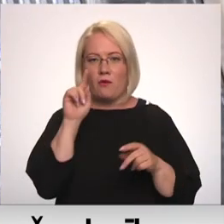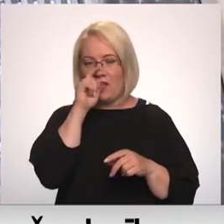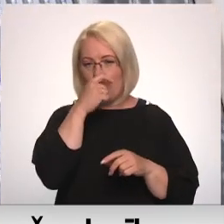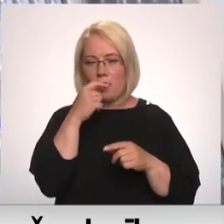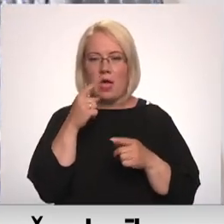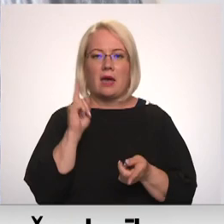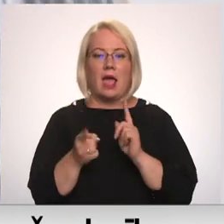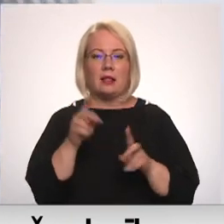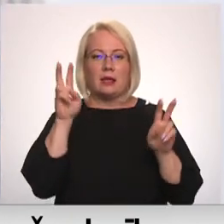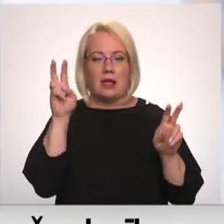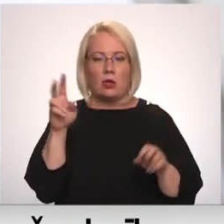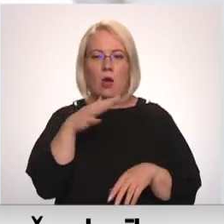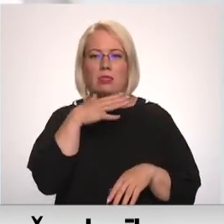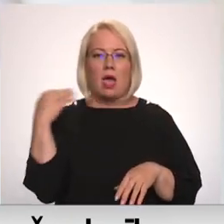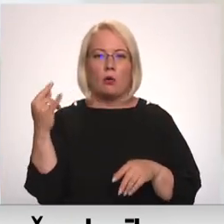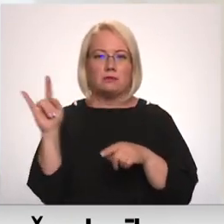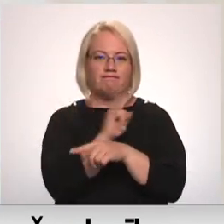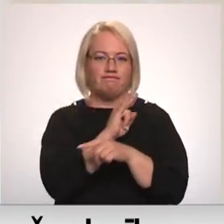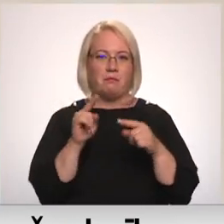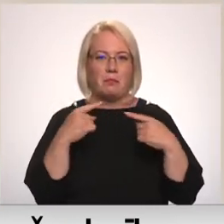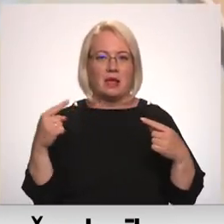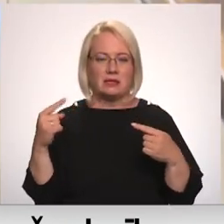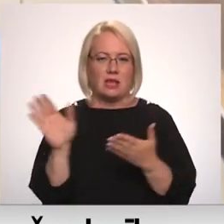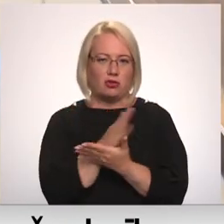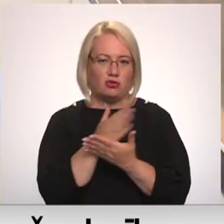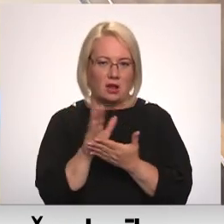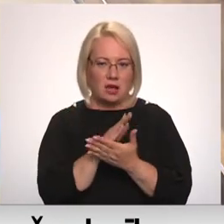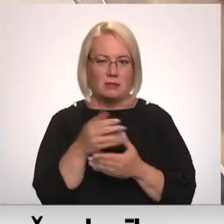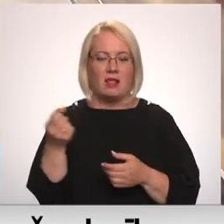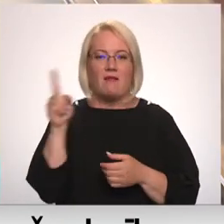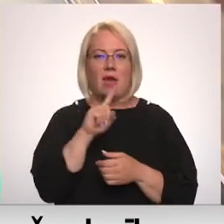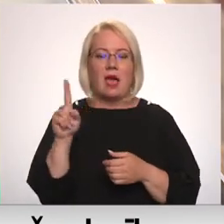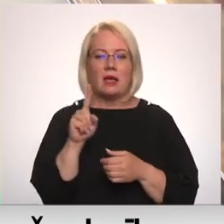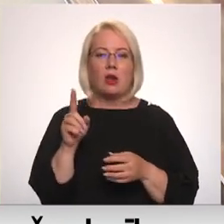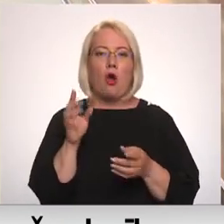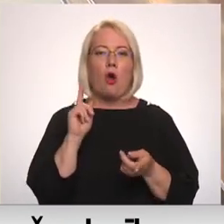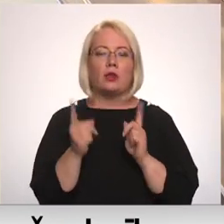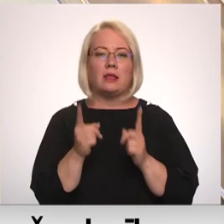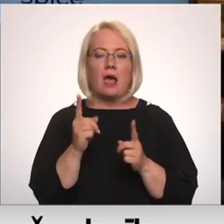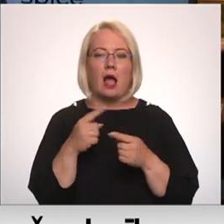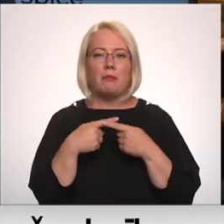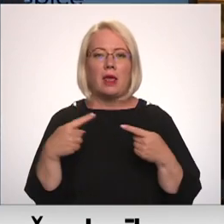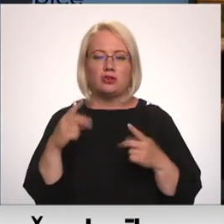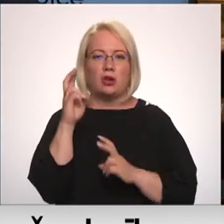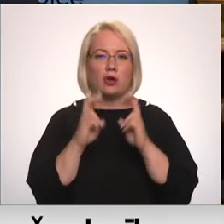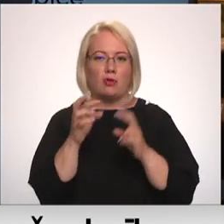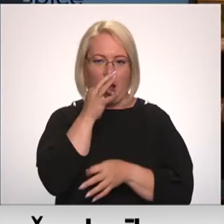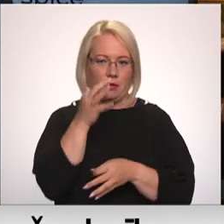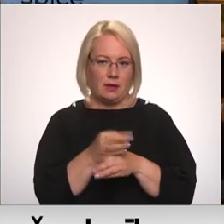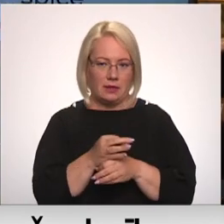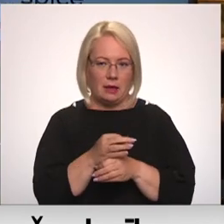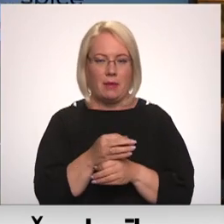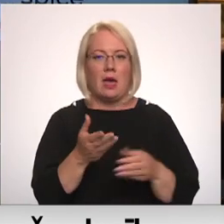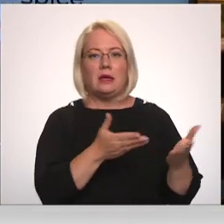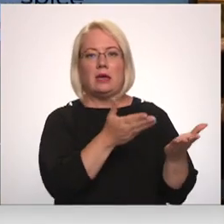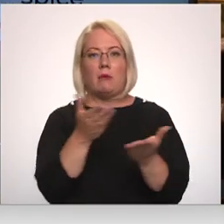viltotām atšķiras vairākos aspektos, taču galvenā atšķirība ir origināli preces ražotāja atbildība. Jebkurš ražotājs, kurš ir